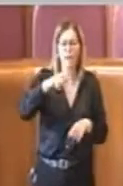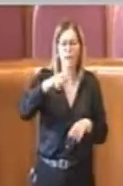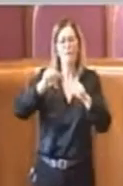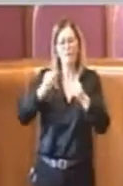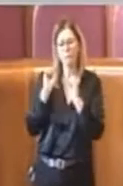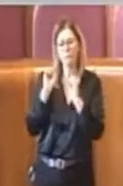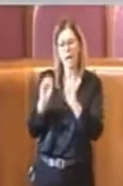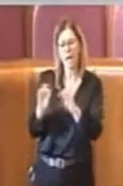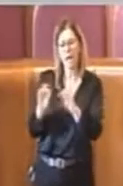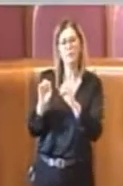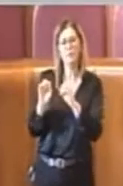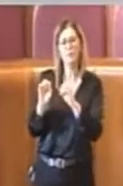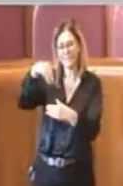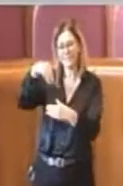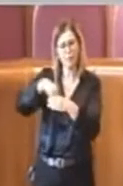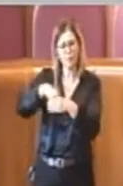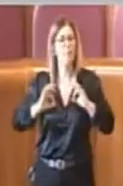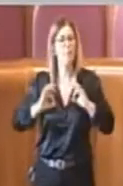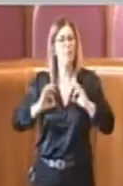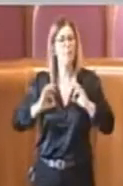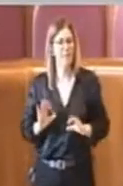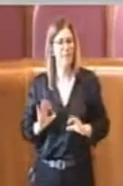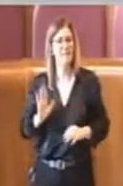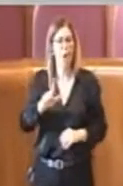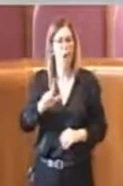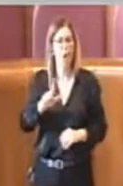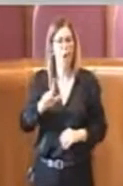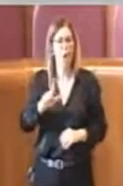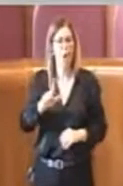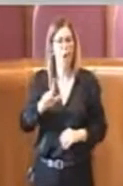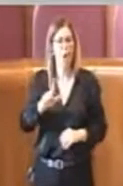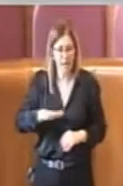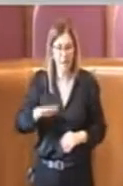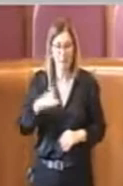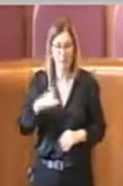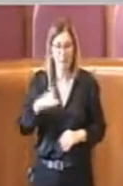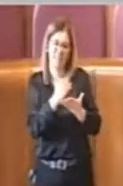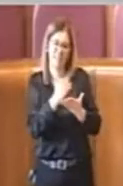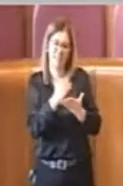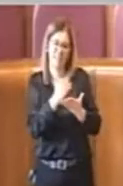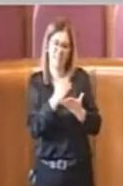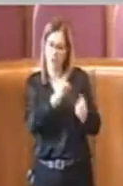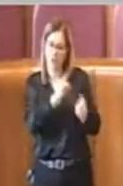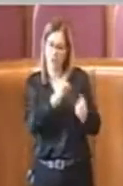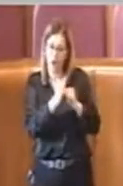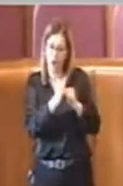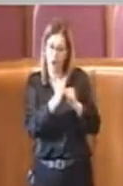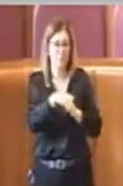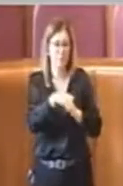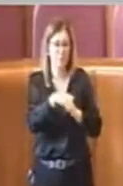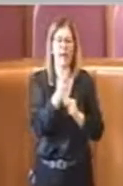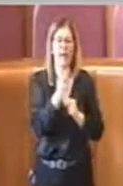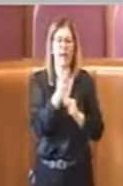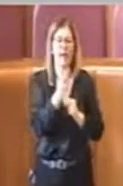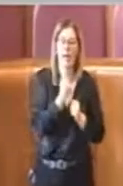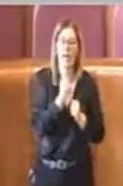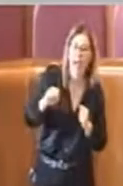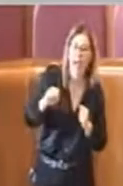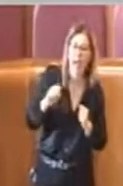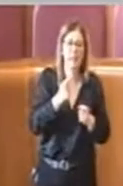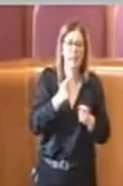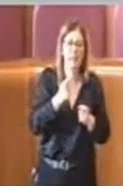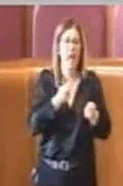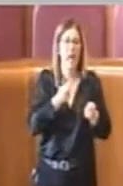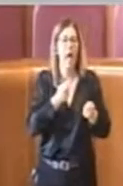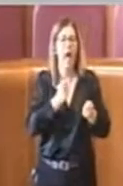delle polizie locali per contrastare fenomeni di reati amministrativi o penali